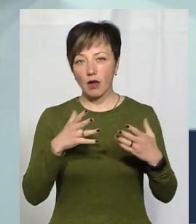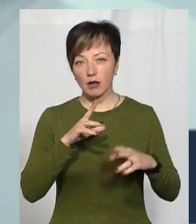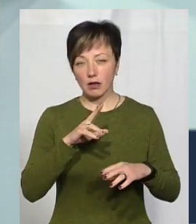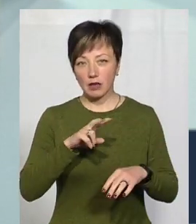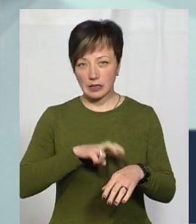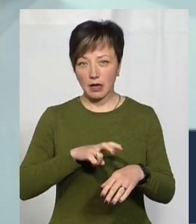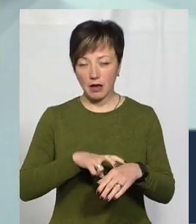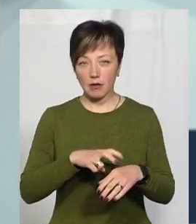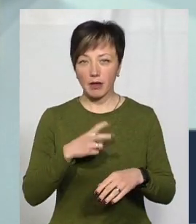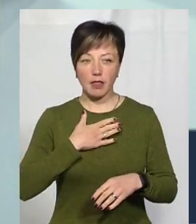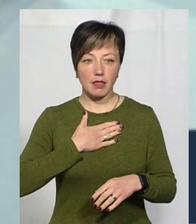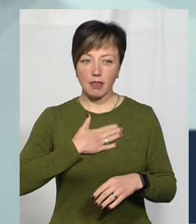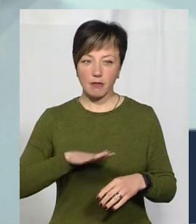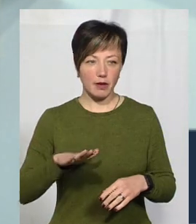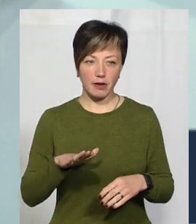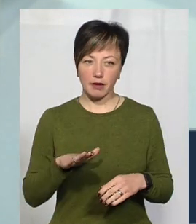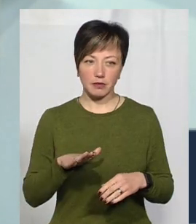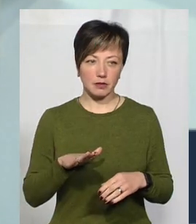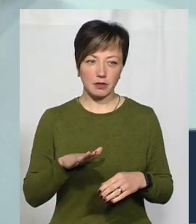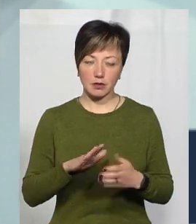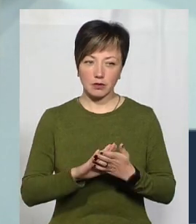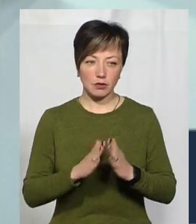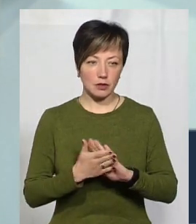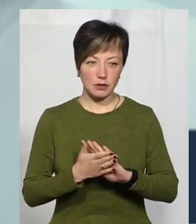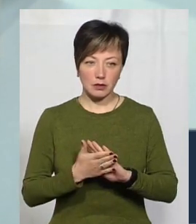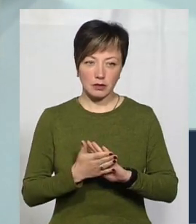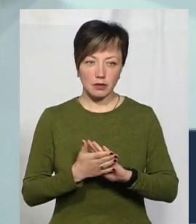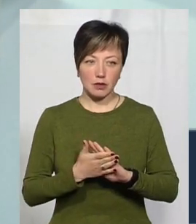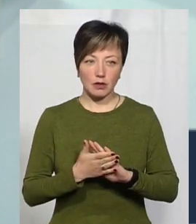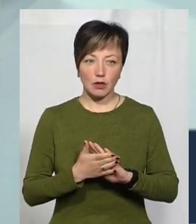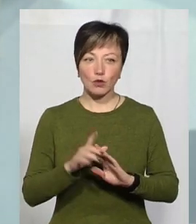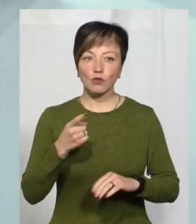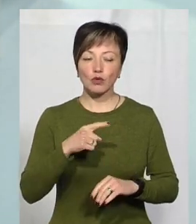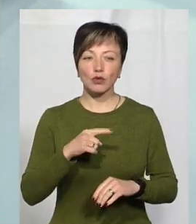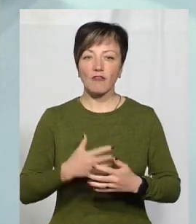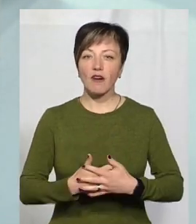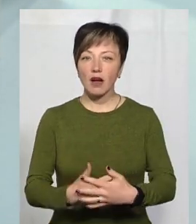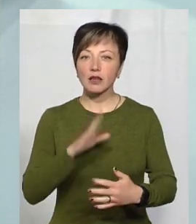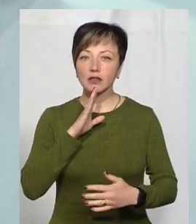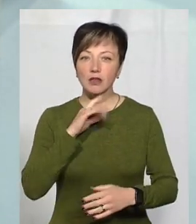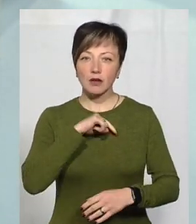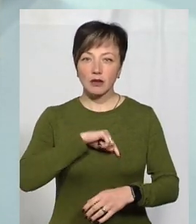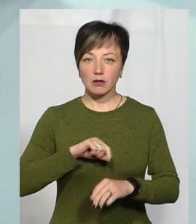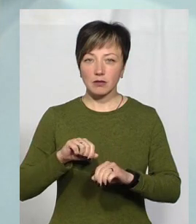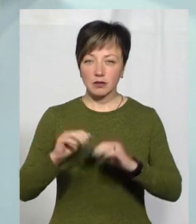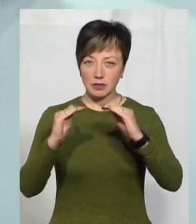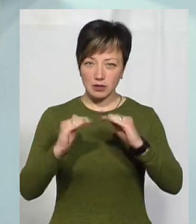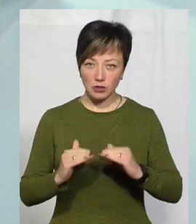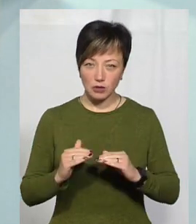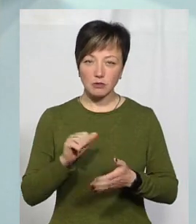– це досить неприємна штука. Тому що пониження імунітету вагітної спричиняє